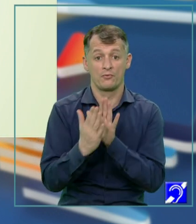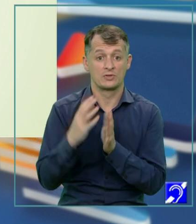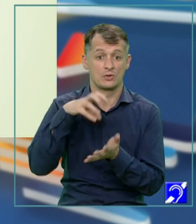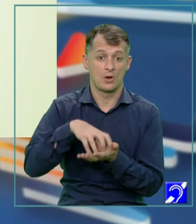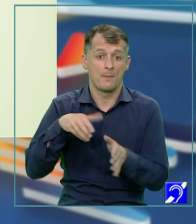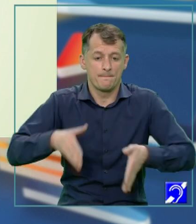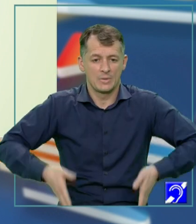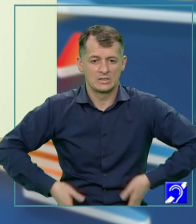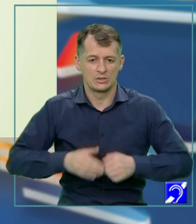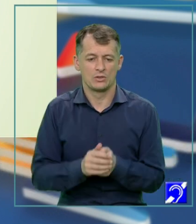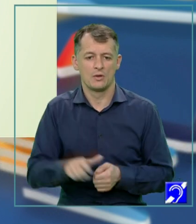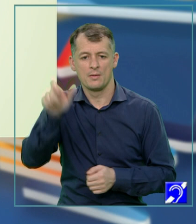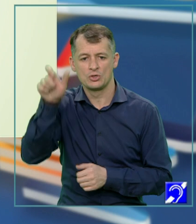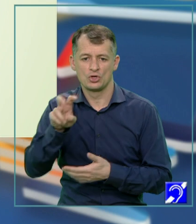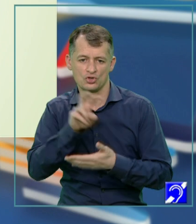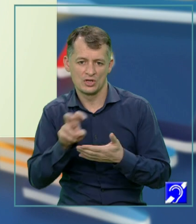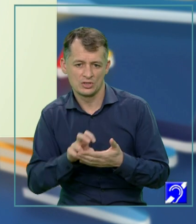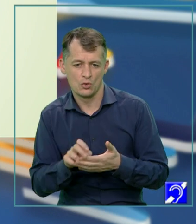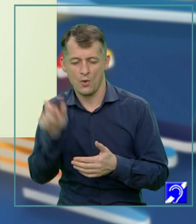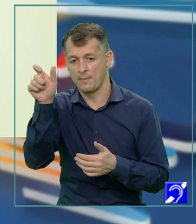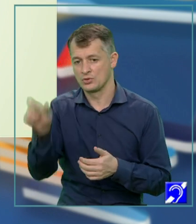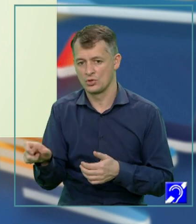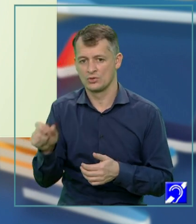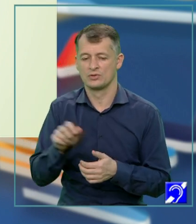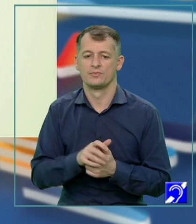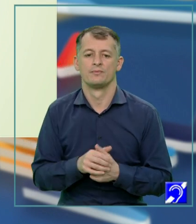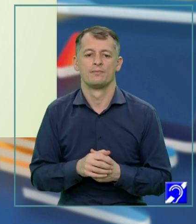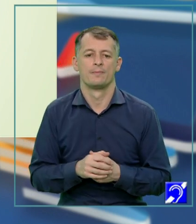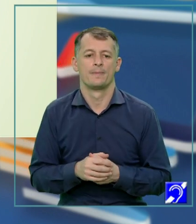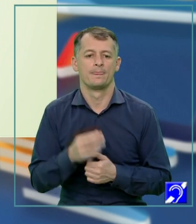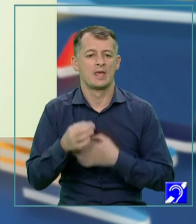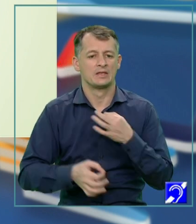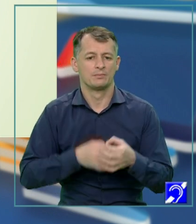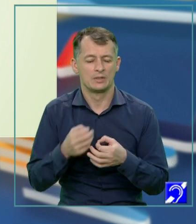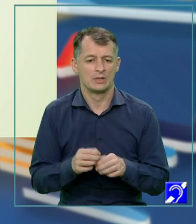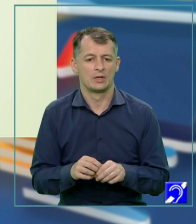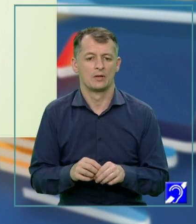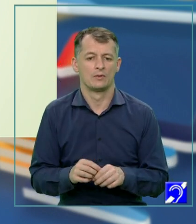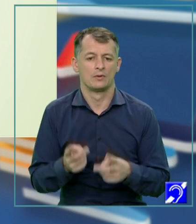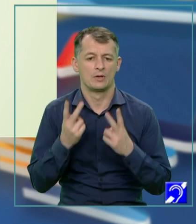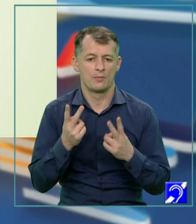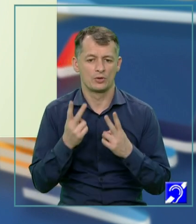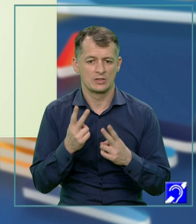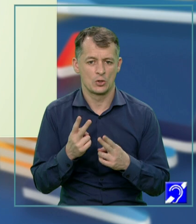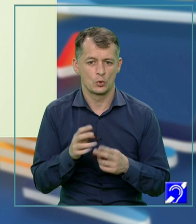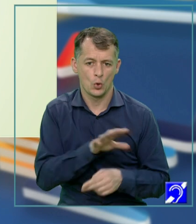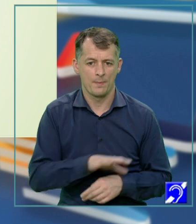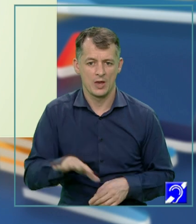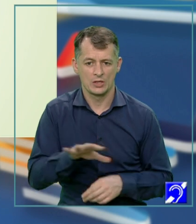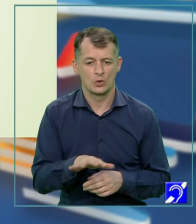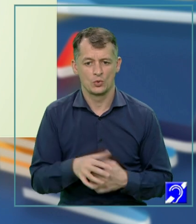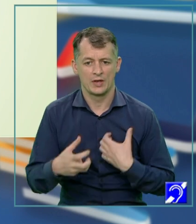cu o personalitate. Lămurește cu privire la importanța unui domeniu